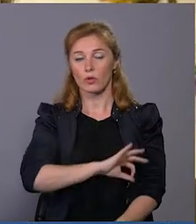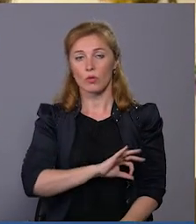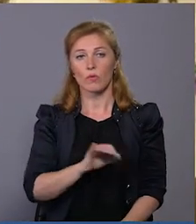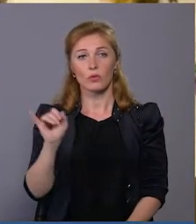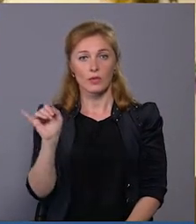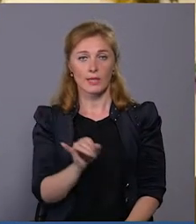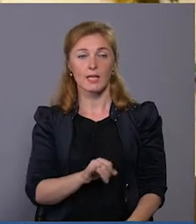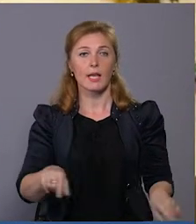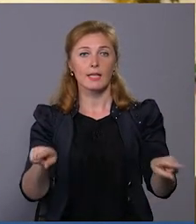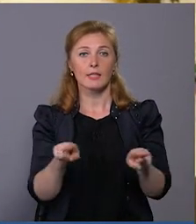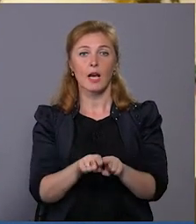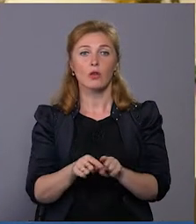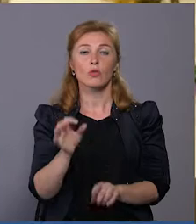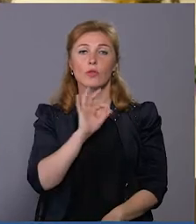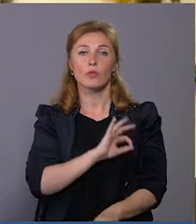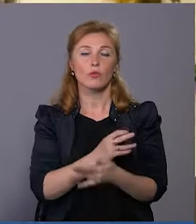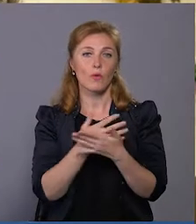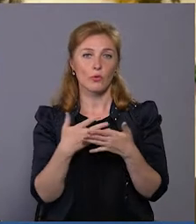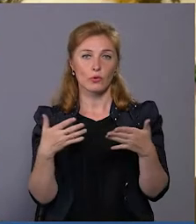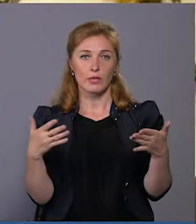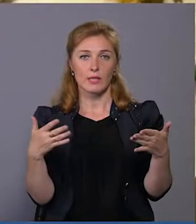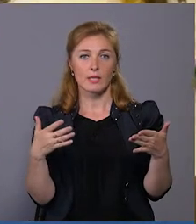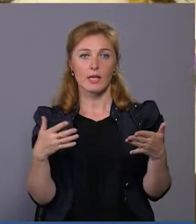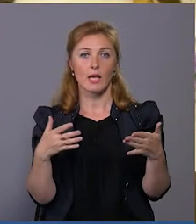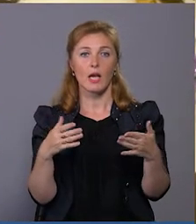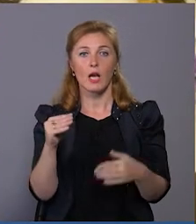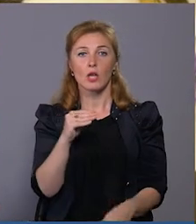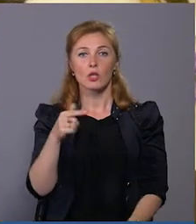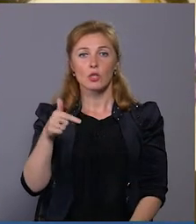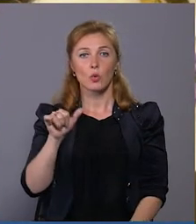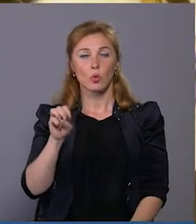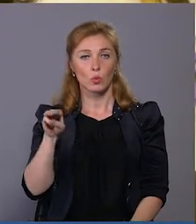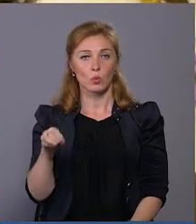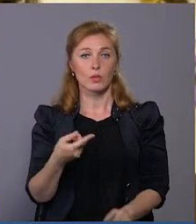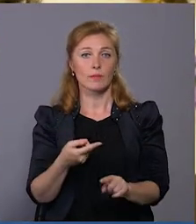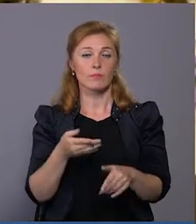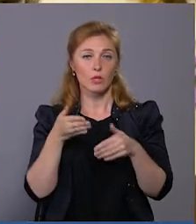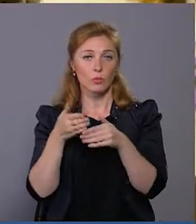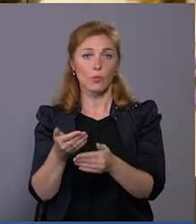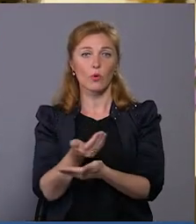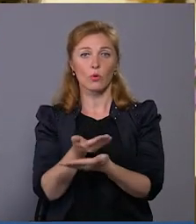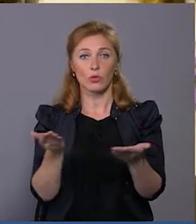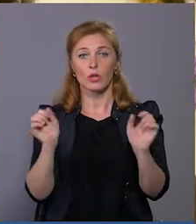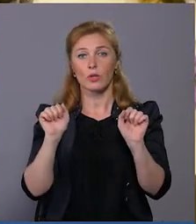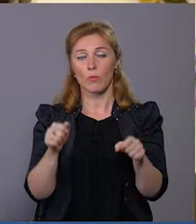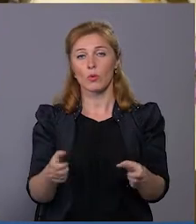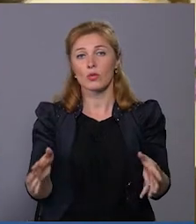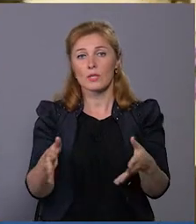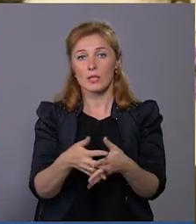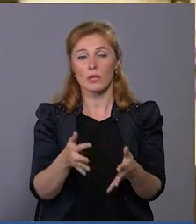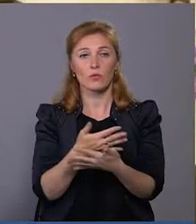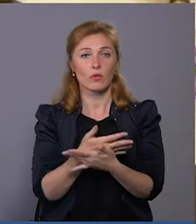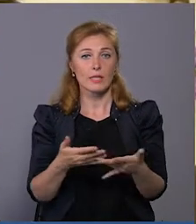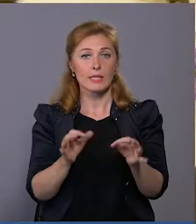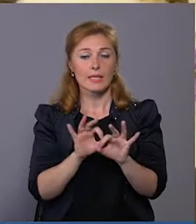також використовую різні жгути, тому що за допомогою них можна з'єднувати різні деталі